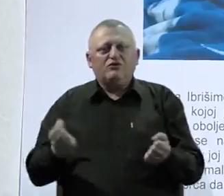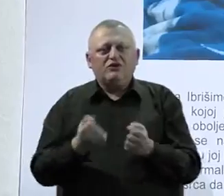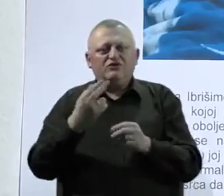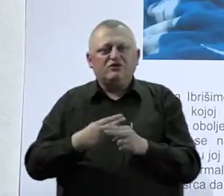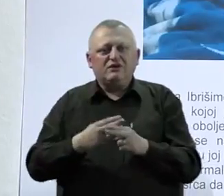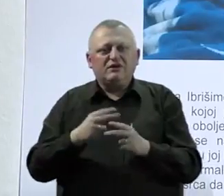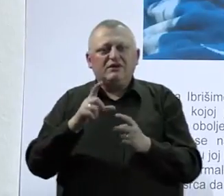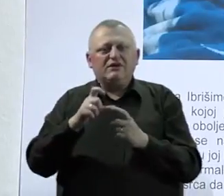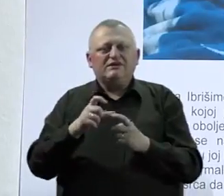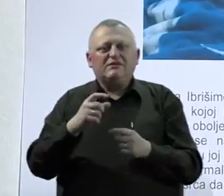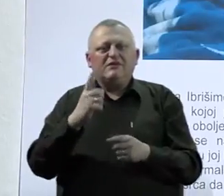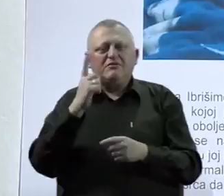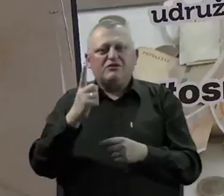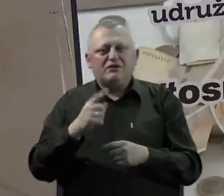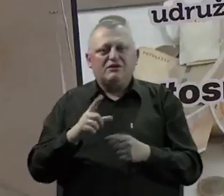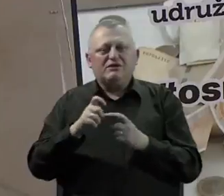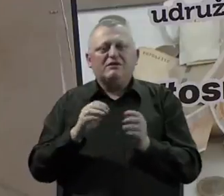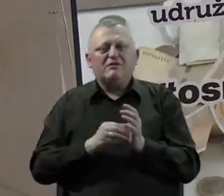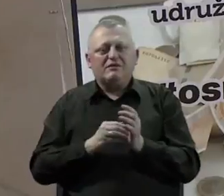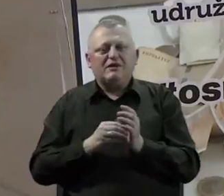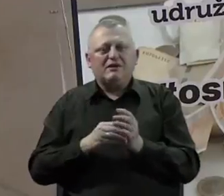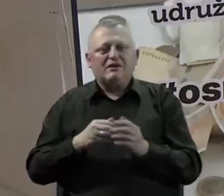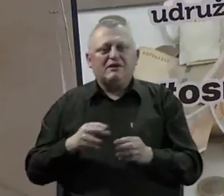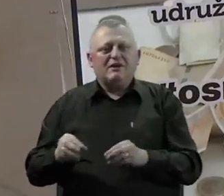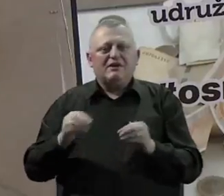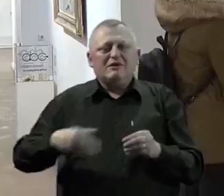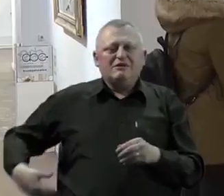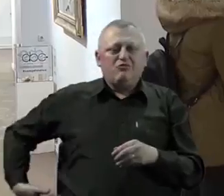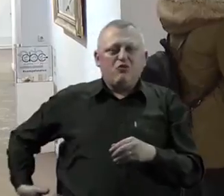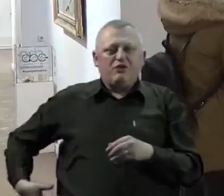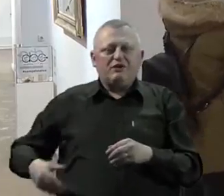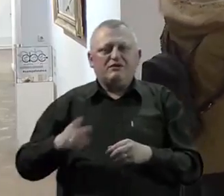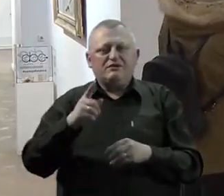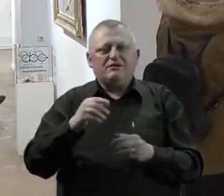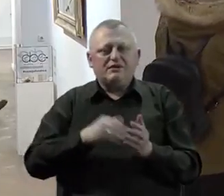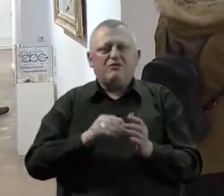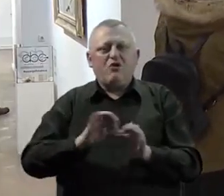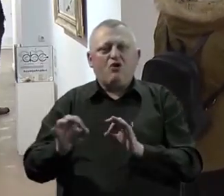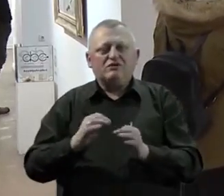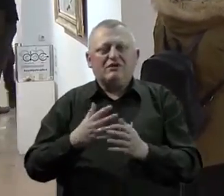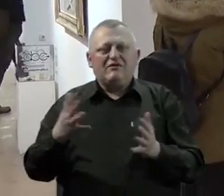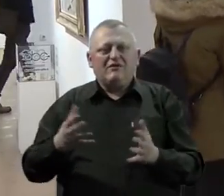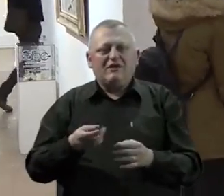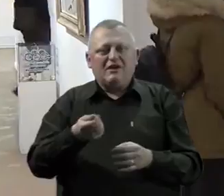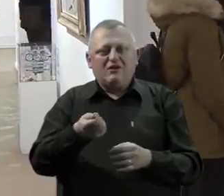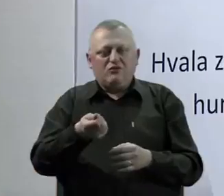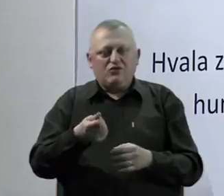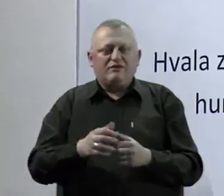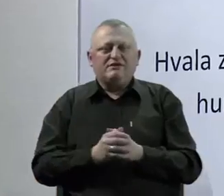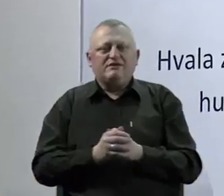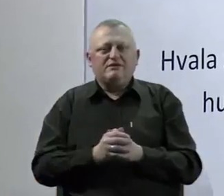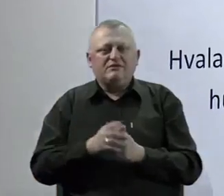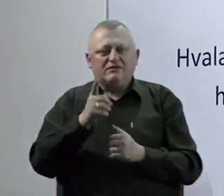bolesnoj Semiri Brišinović. Semiri je potrebna transplantacija bubrega, zato treba osigurati velika materialna sredstva.